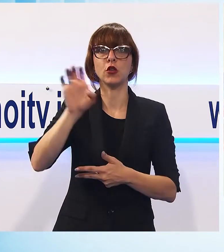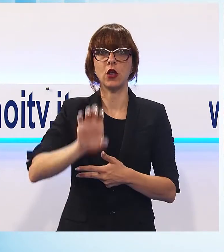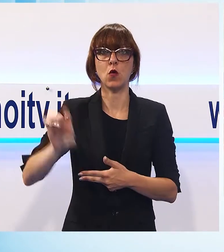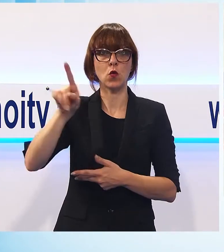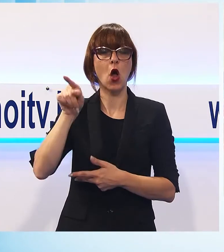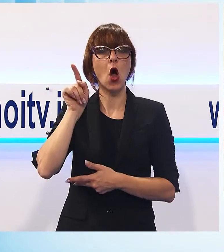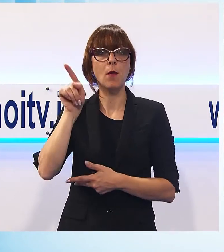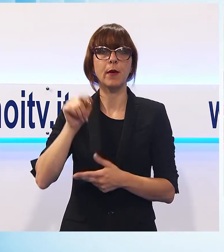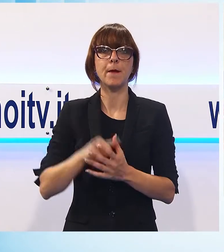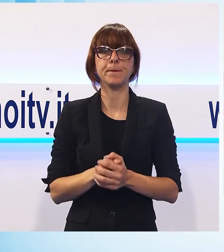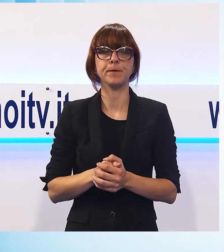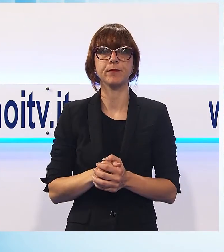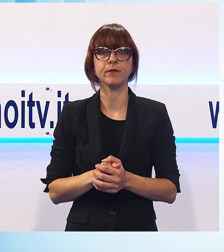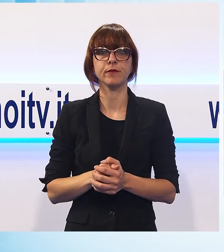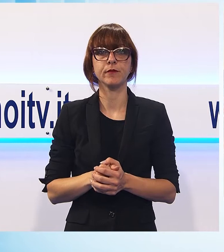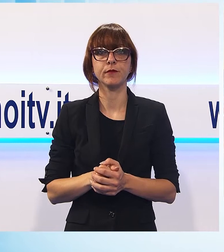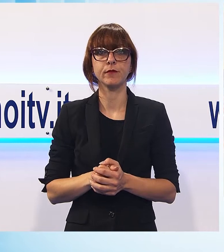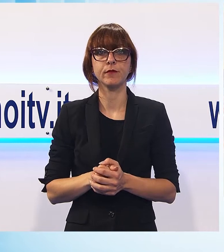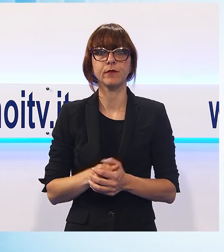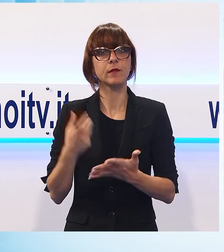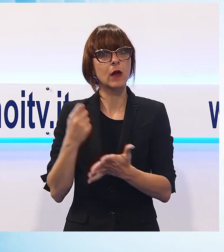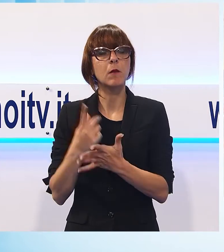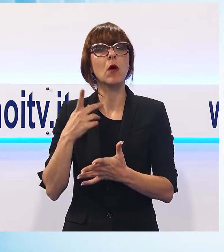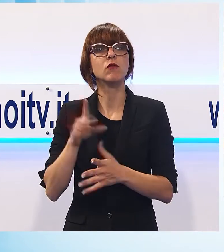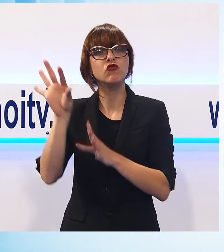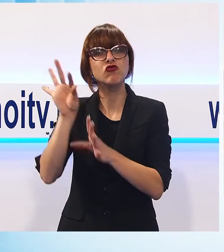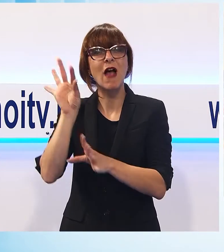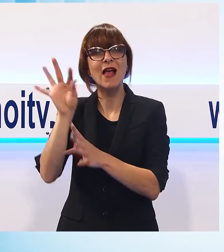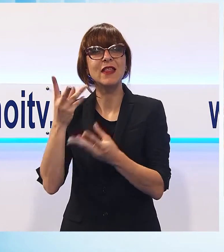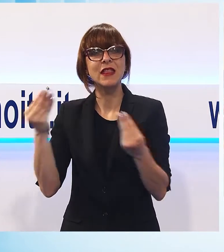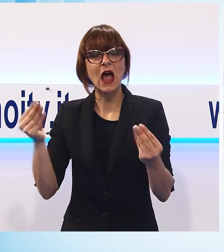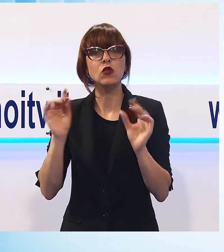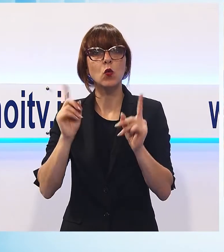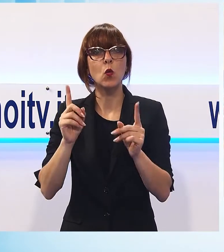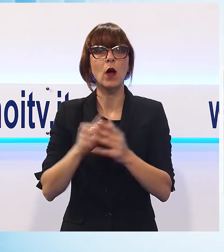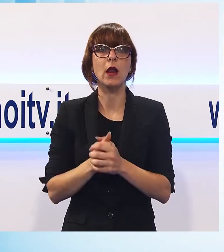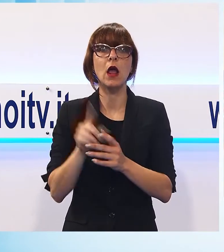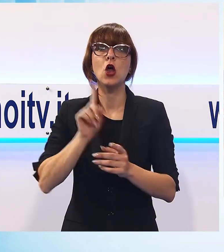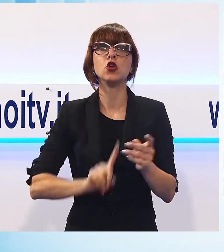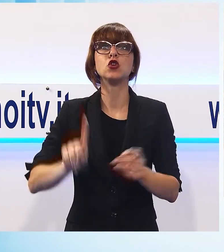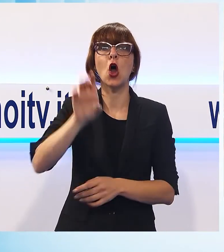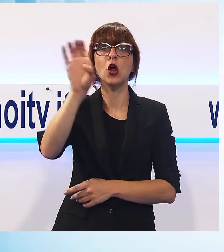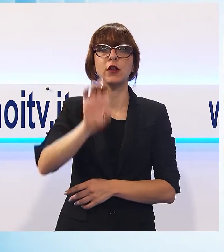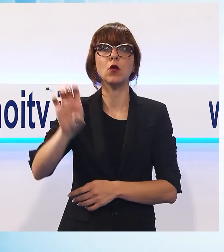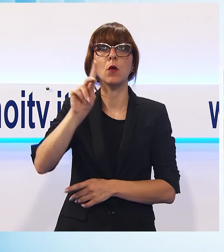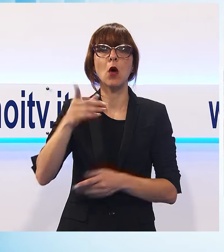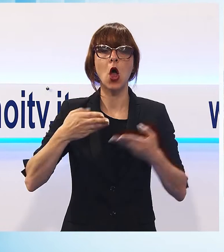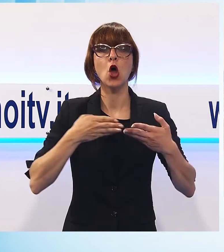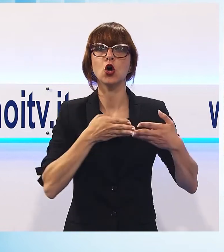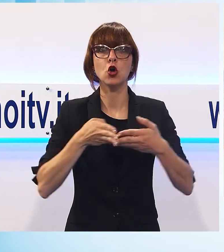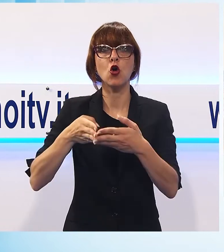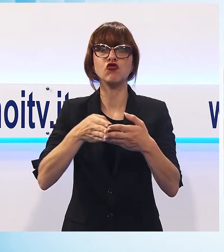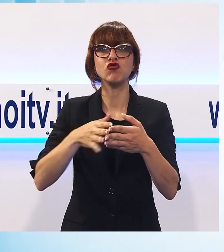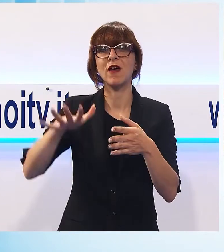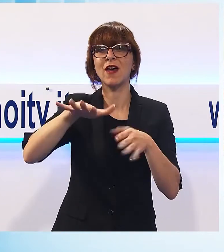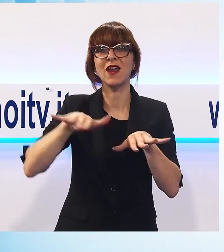ecco la destinazione, un'altra destinazione che quest'anno è andata tantissimo, quest'anno è andata tantissimo, sono Nord Europa con le crociere nei fiori,